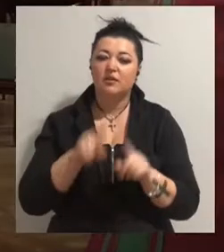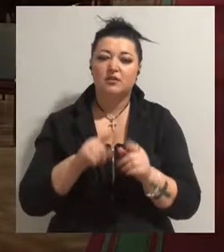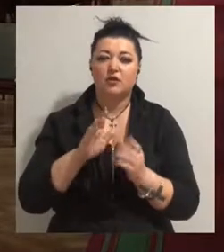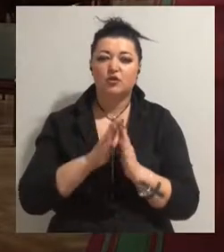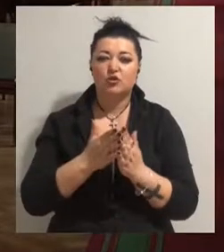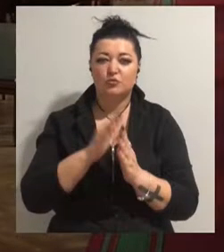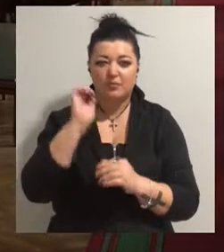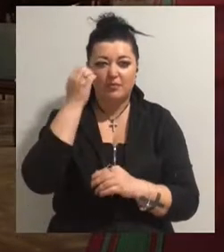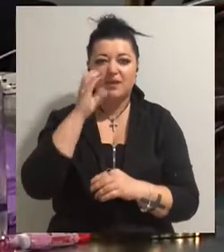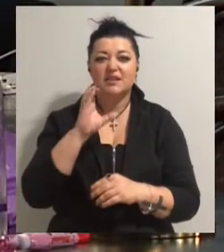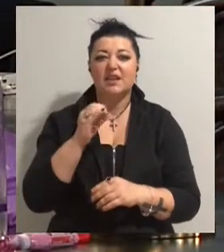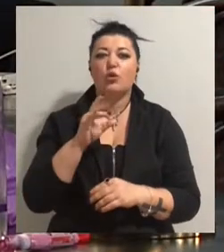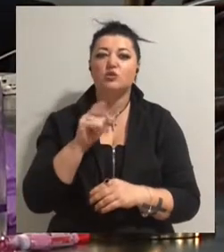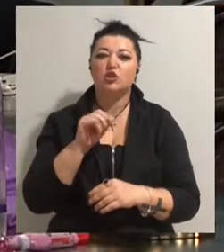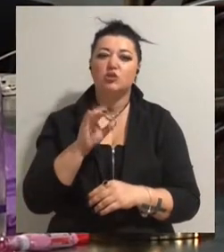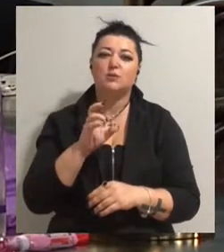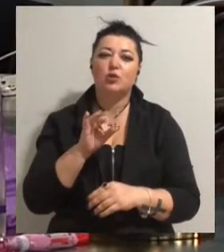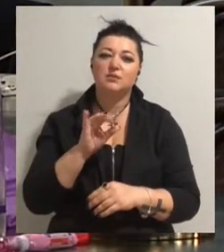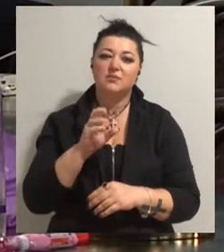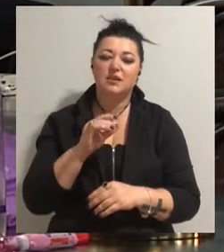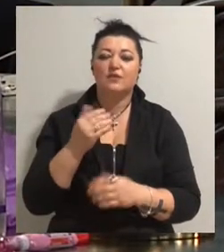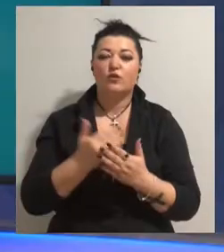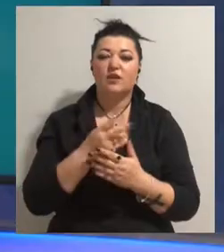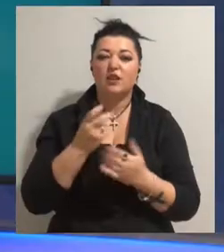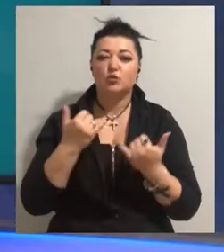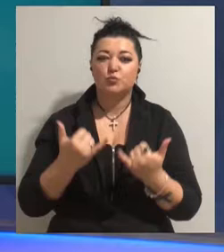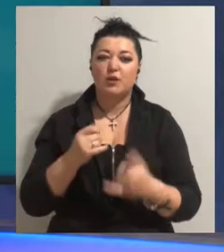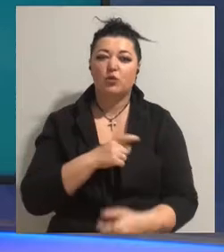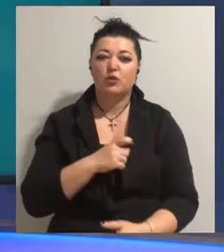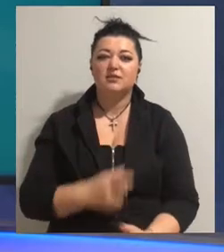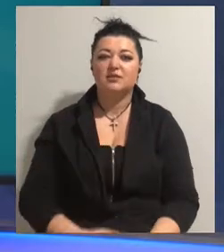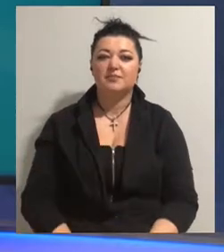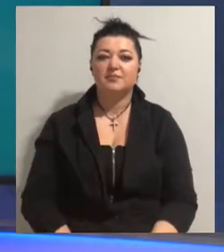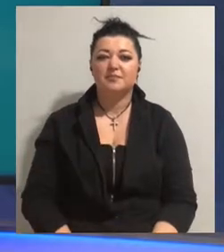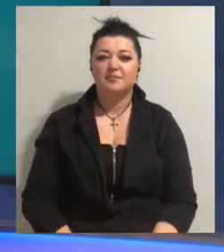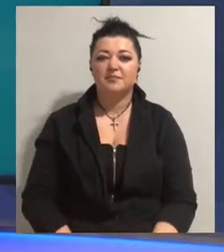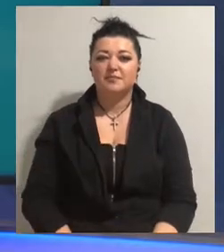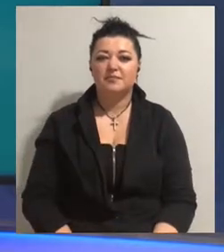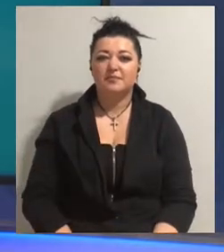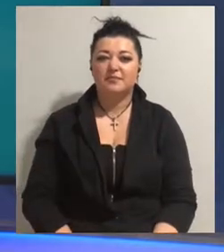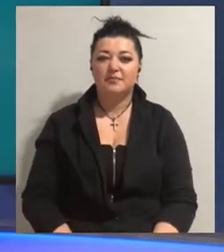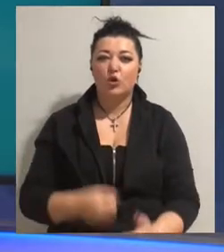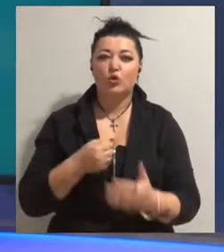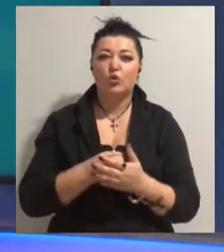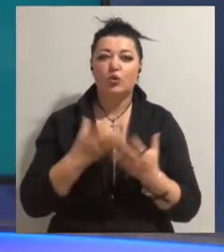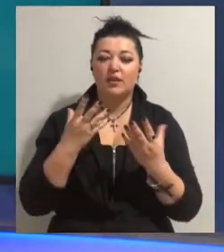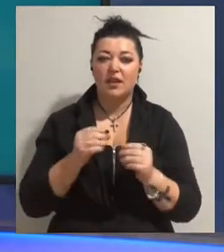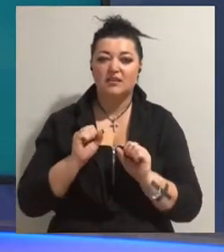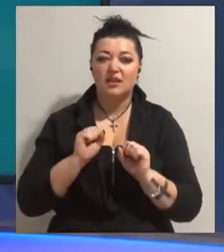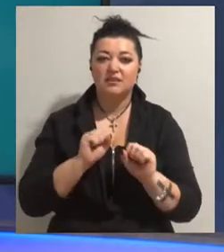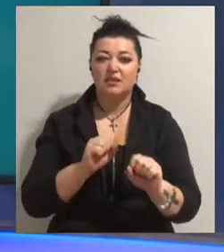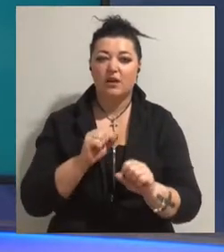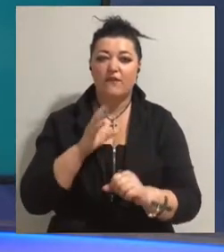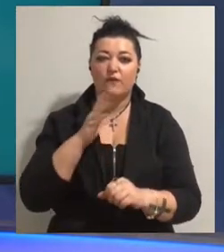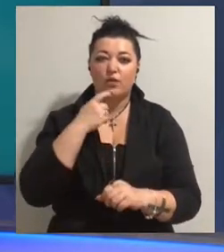Сергій Козачинський, Борис Мислівцев, новини на Суспільному, Одеса. До Дня захисника України в Одеському